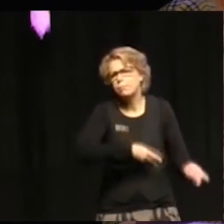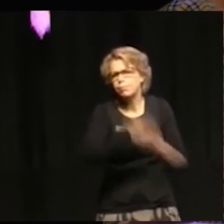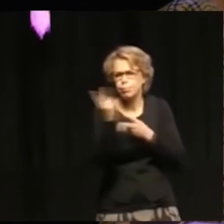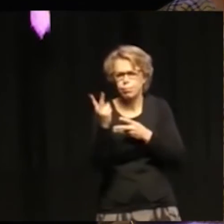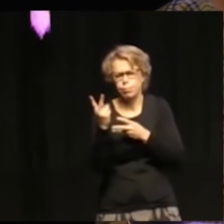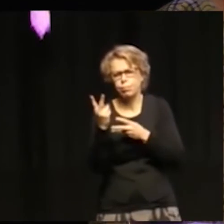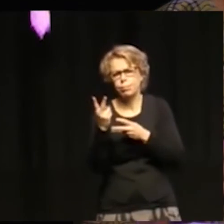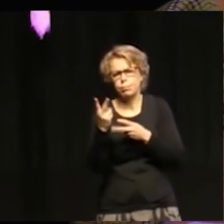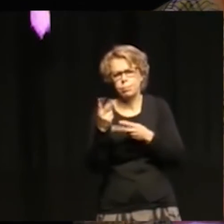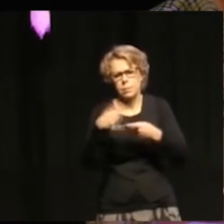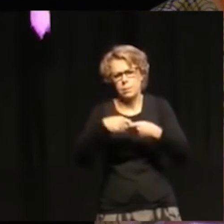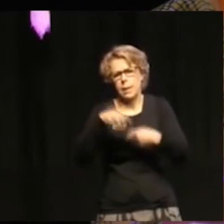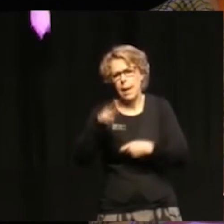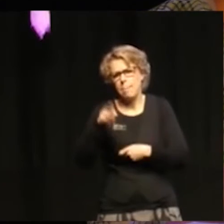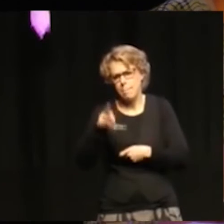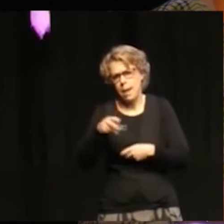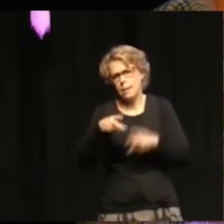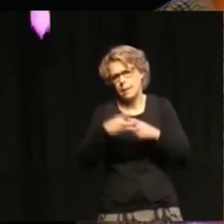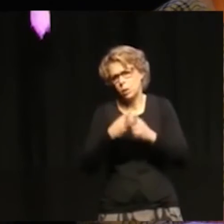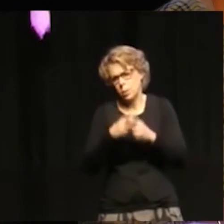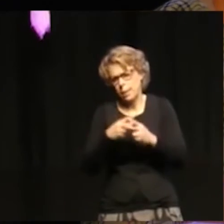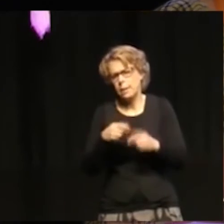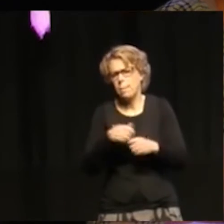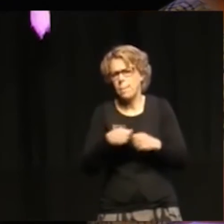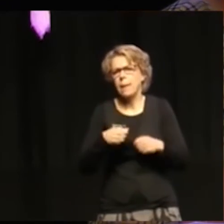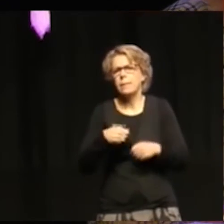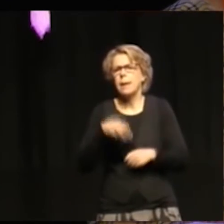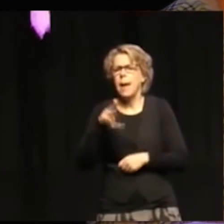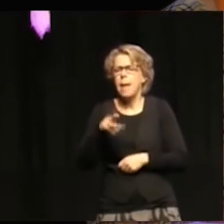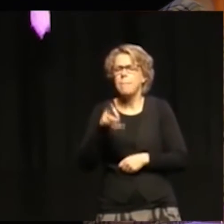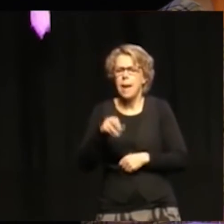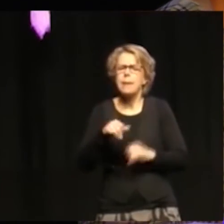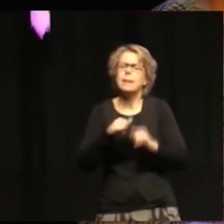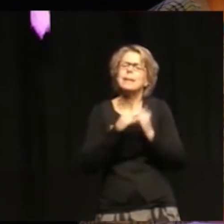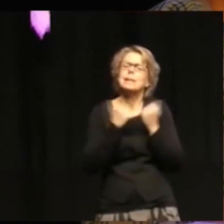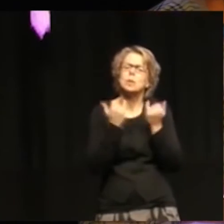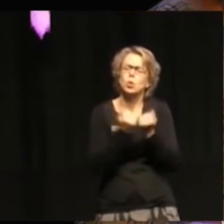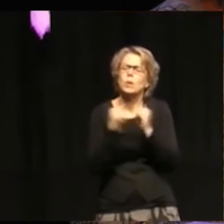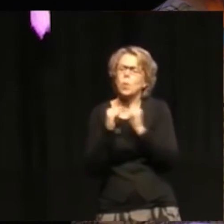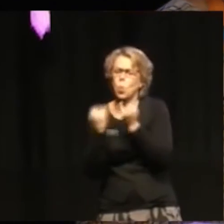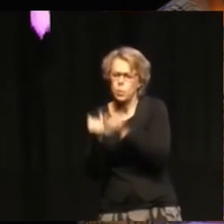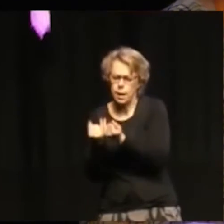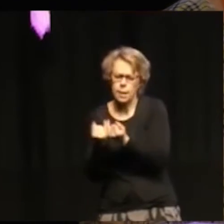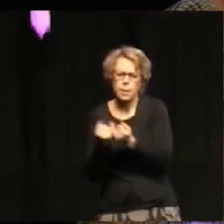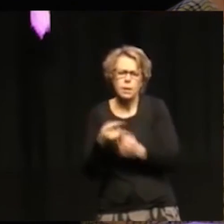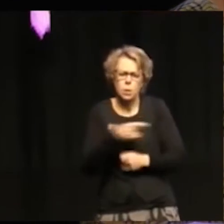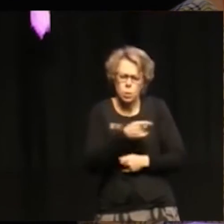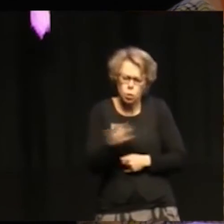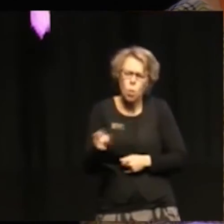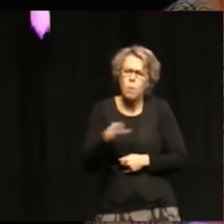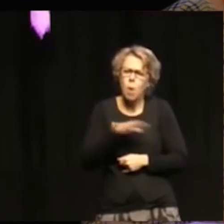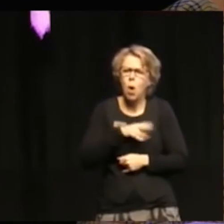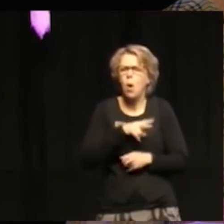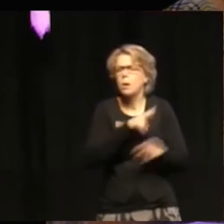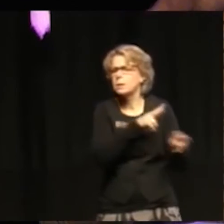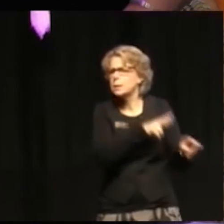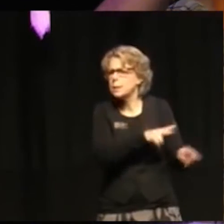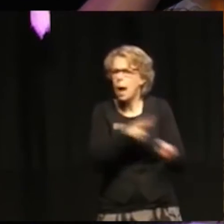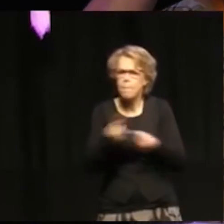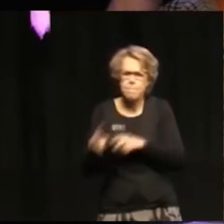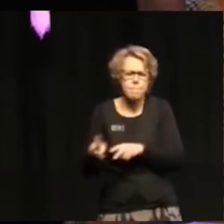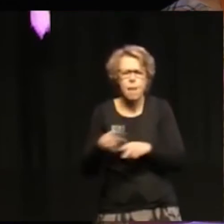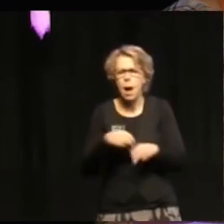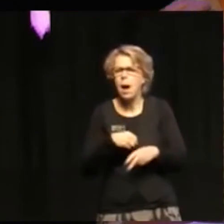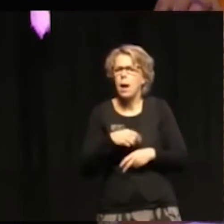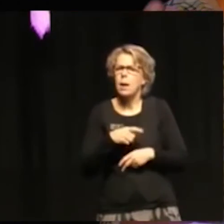från human rights instruments. Men human rights institutions har exakt den task av